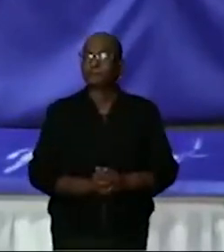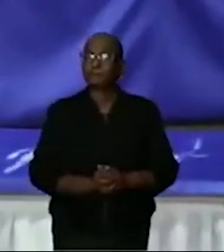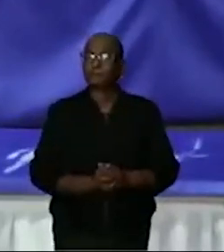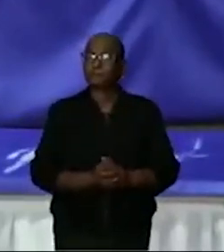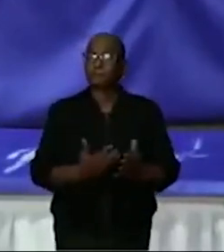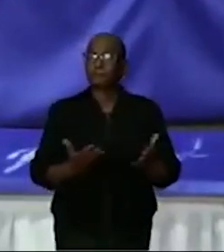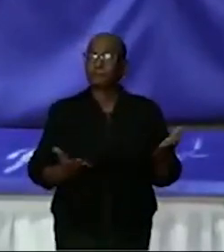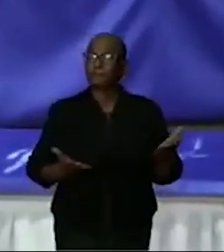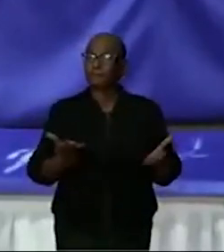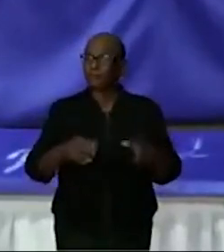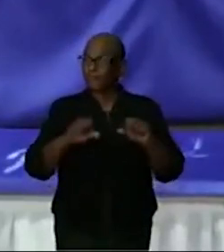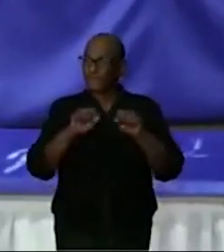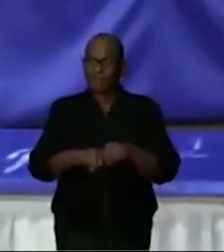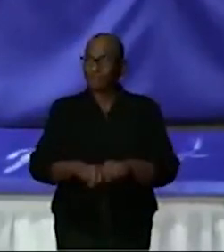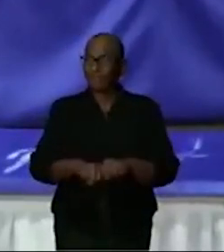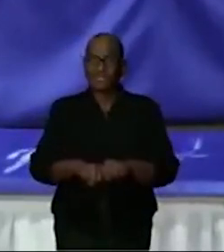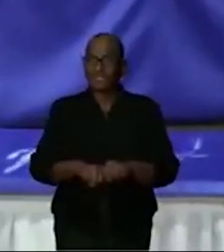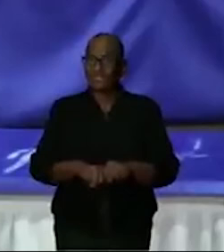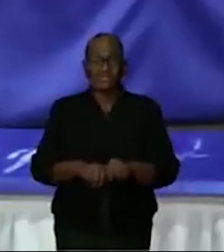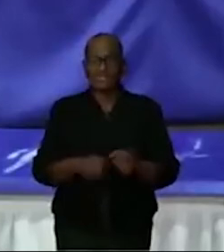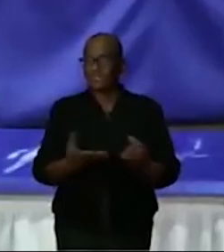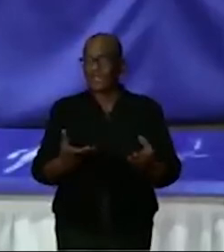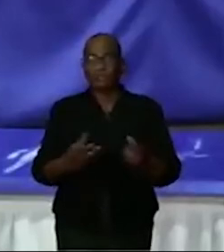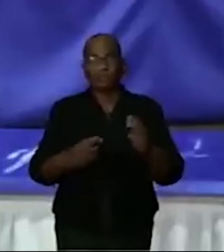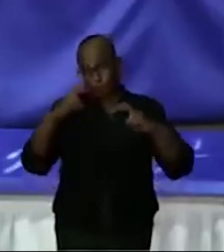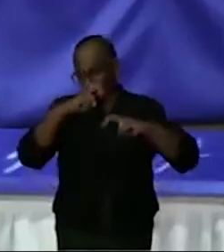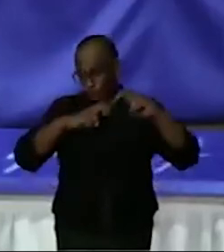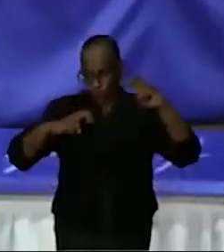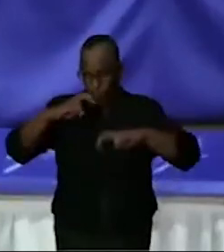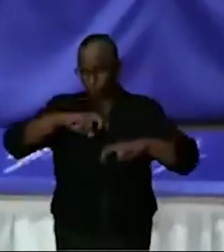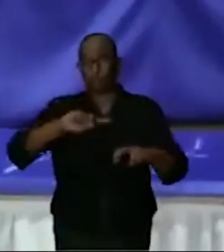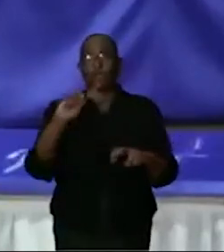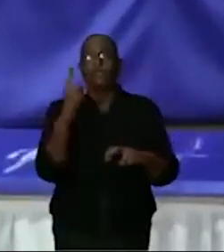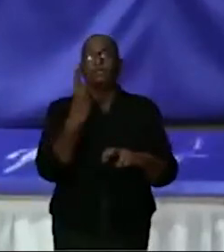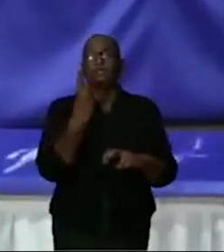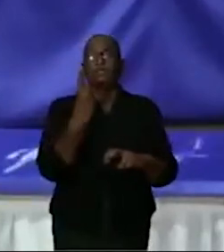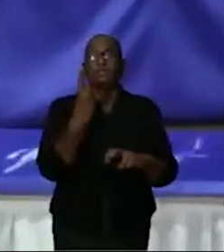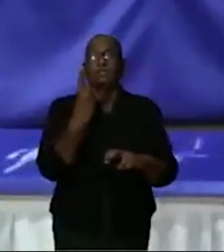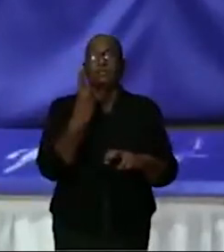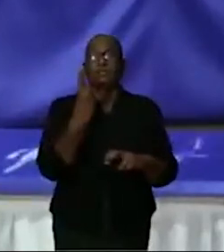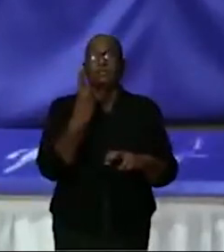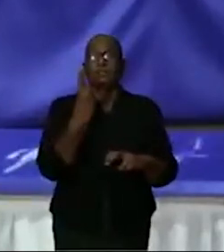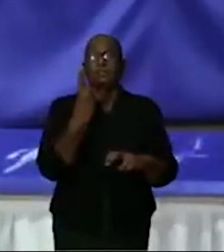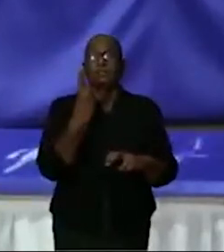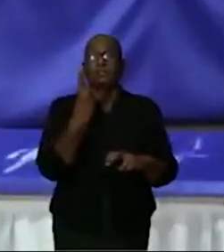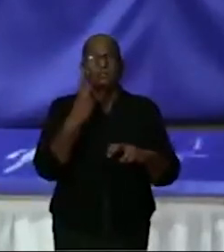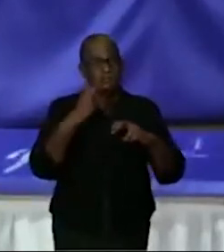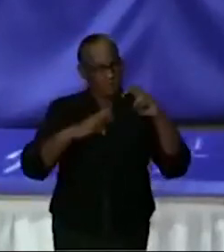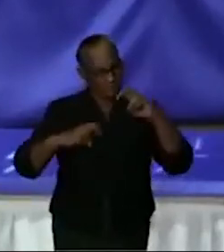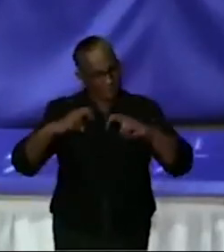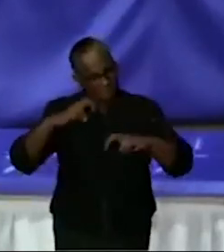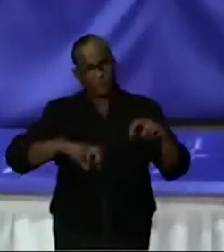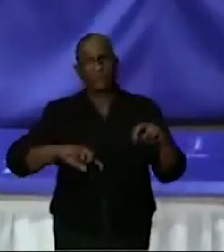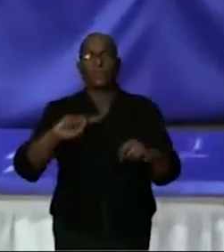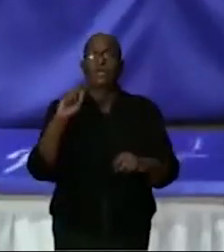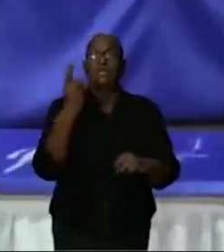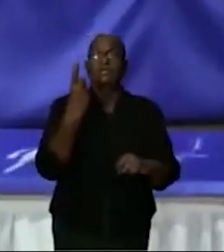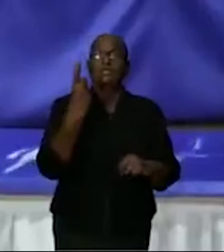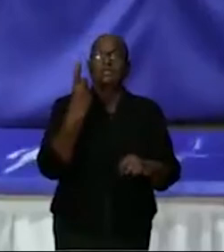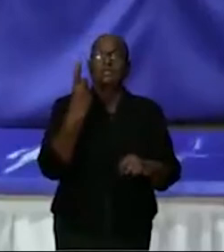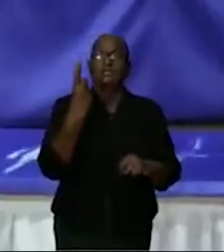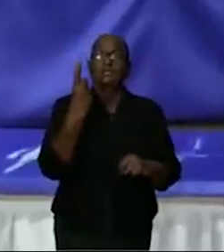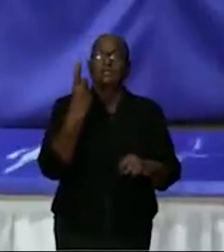Om dat vast te stellen is er genetisch onderzoek nodig. En dat gaan wij ook laten doen om te kijken welke variant